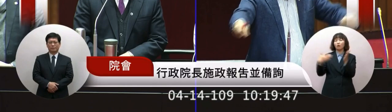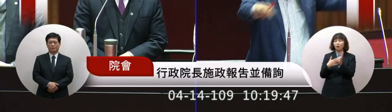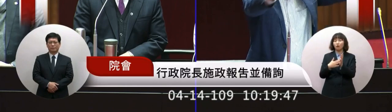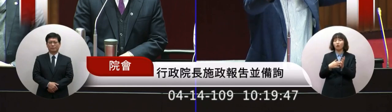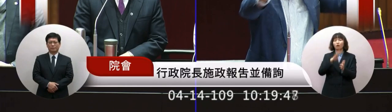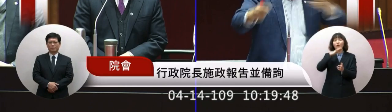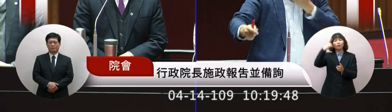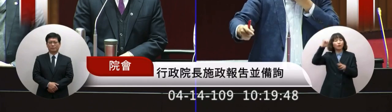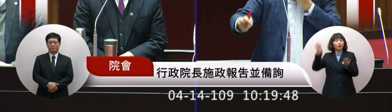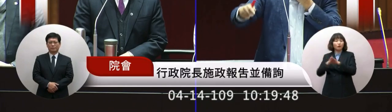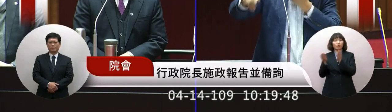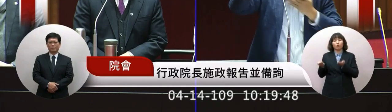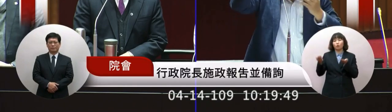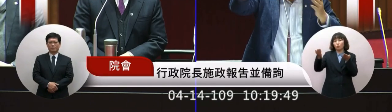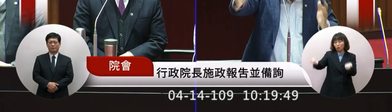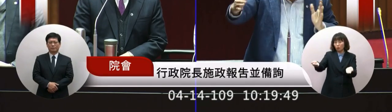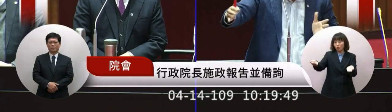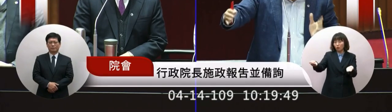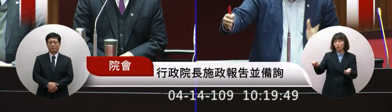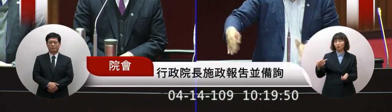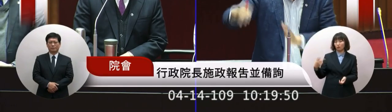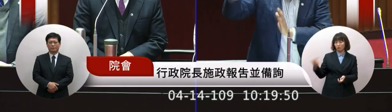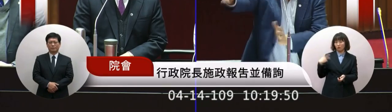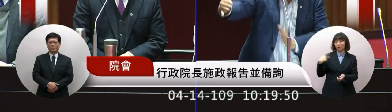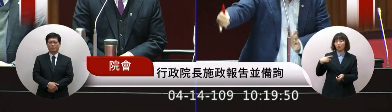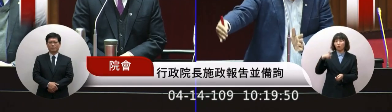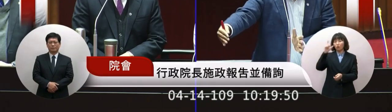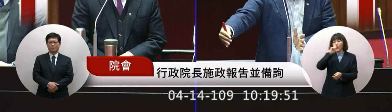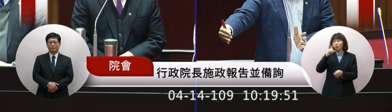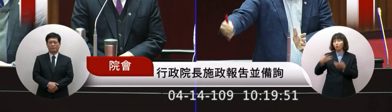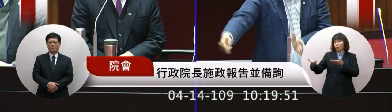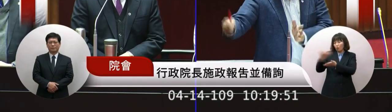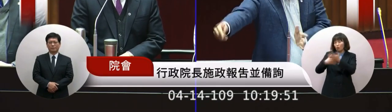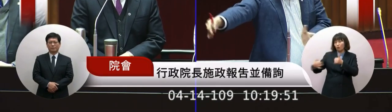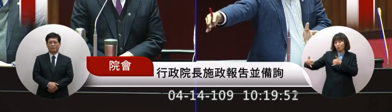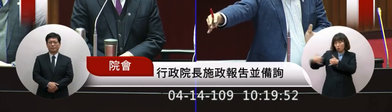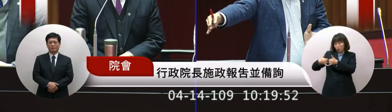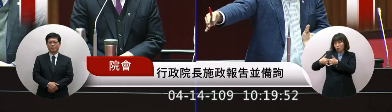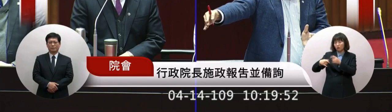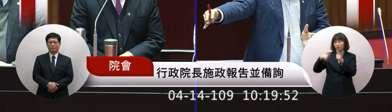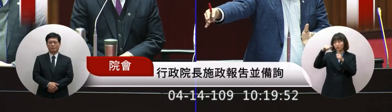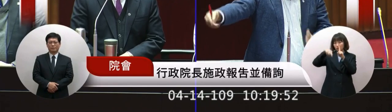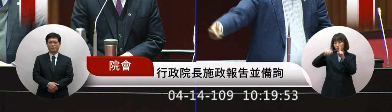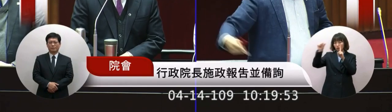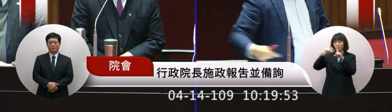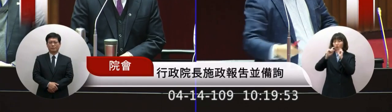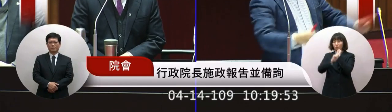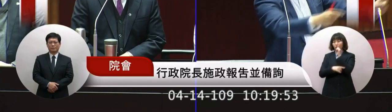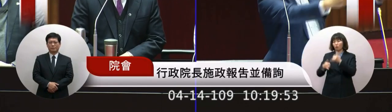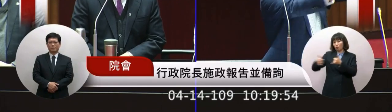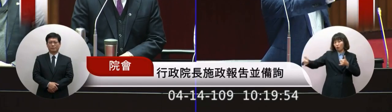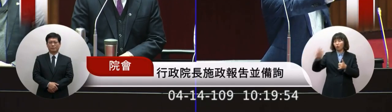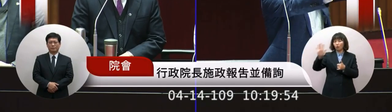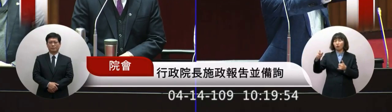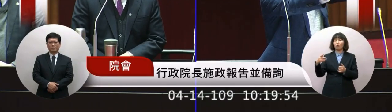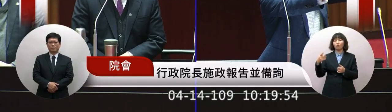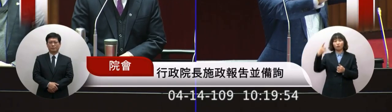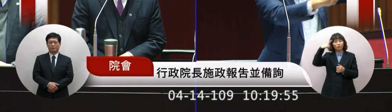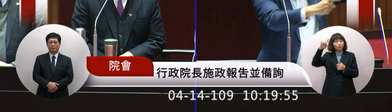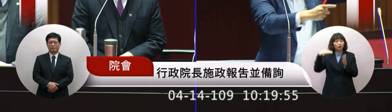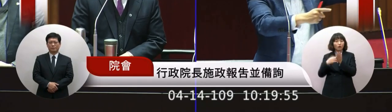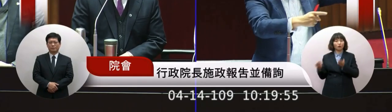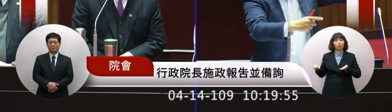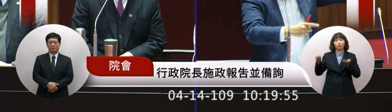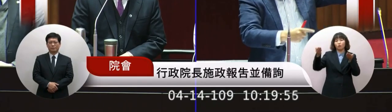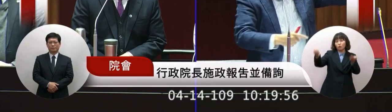沒有事情我們才都出來了我們兩個喝酒都射焦距離好1.5公尺後天我們兩個出海了